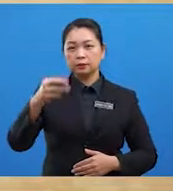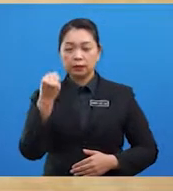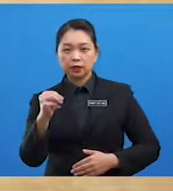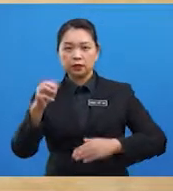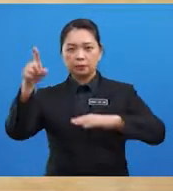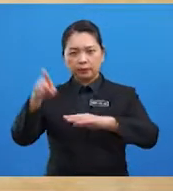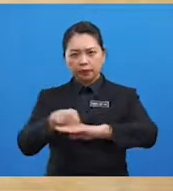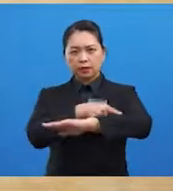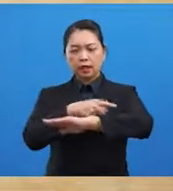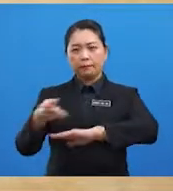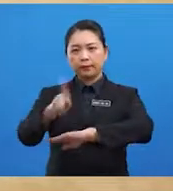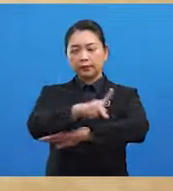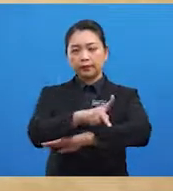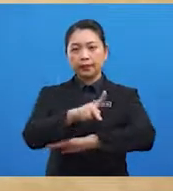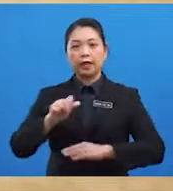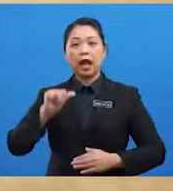sepanjang pantai Afrika Barat